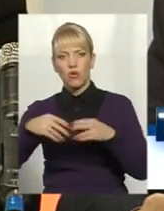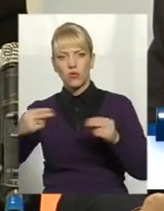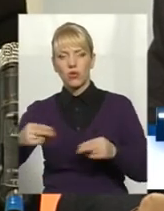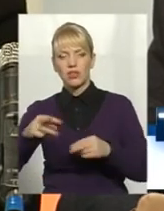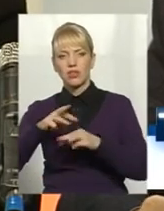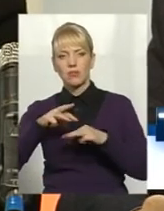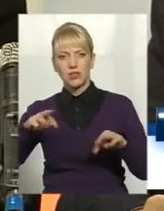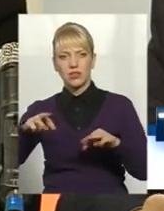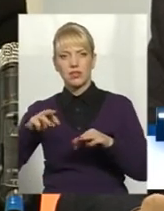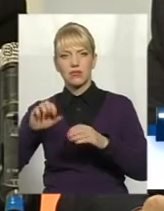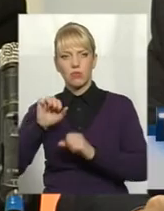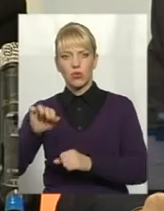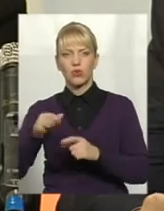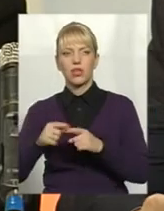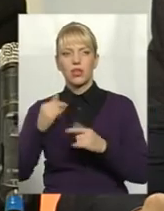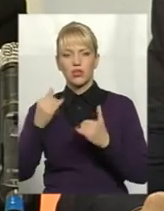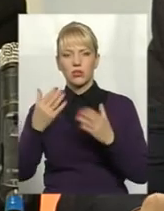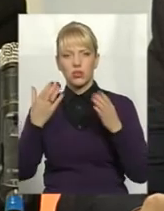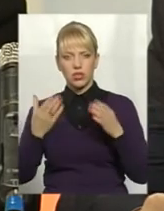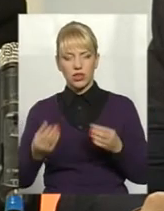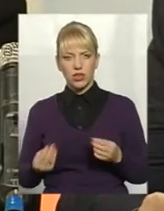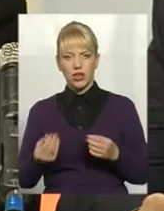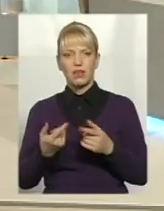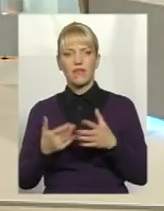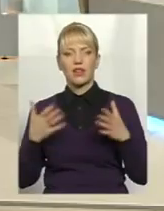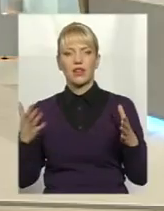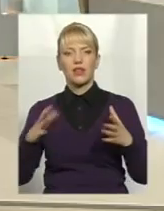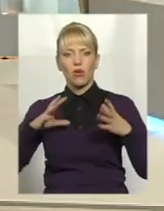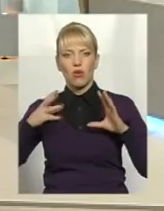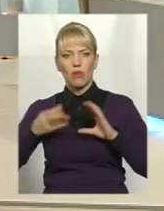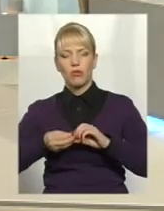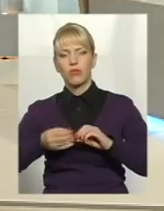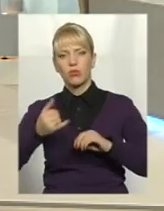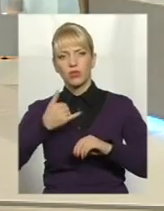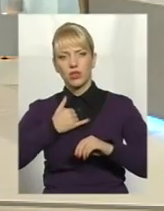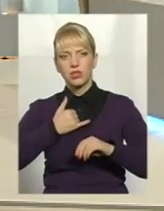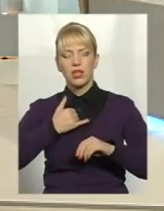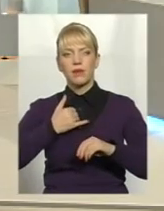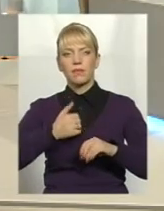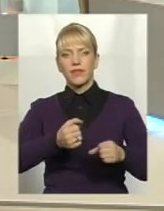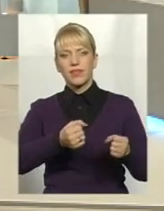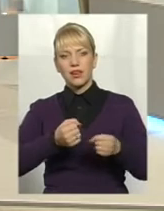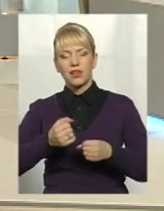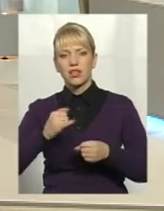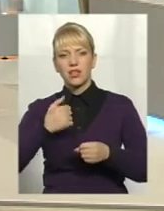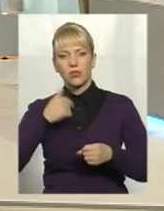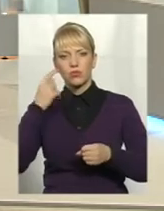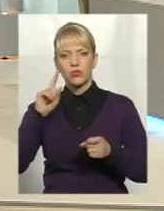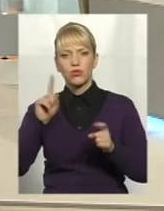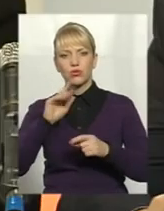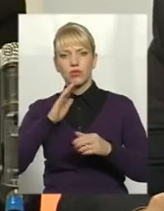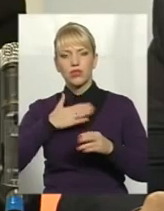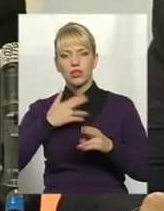техніку. Вона на сьогоднішній день дуже великі об'єми в нас тягне. І я думаю, що наша